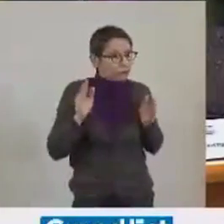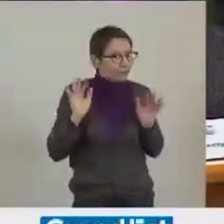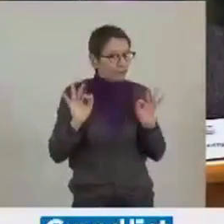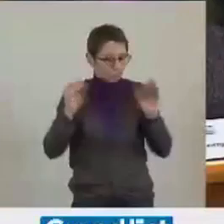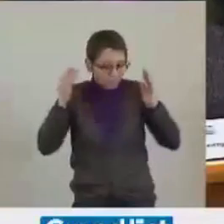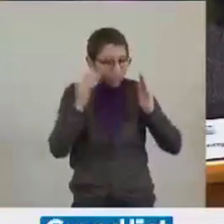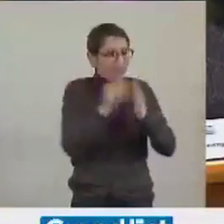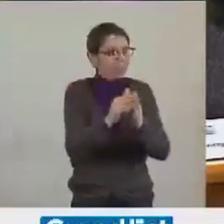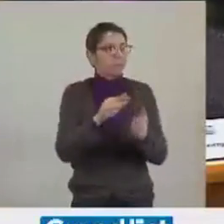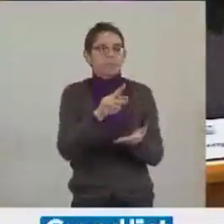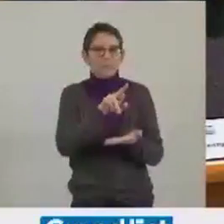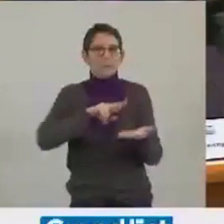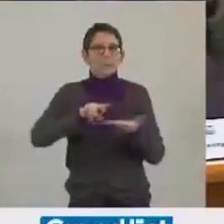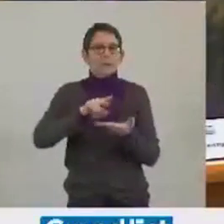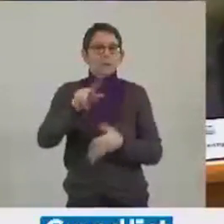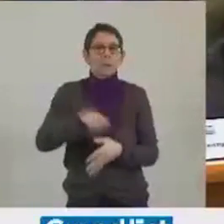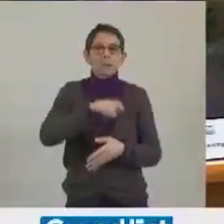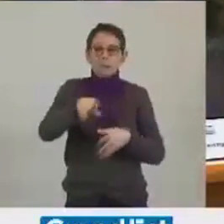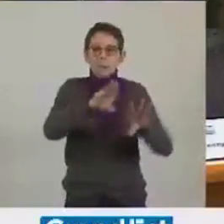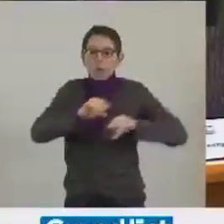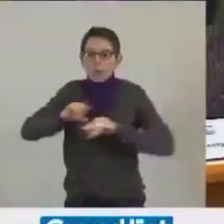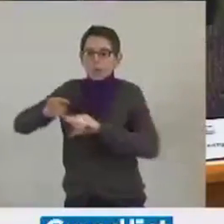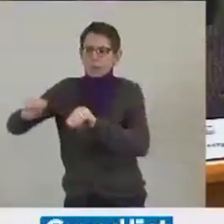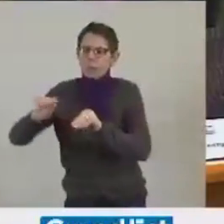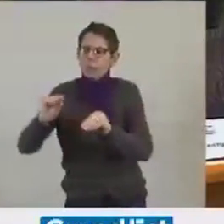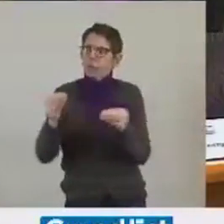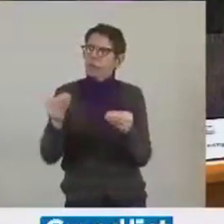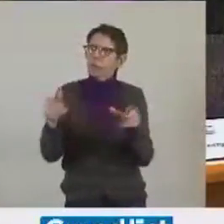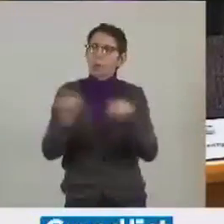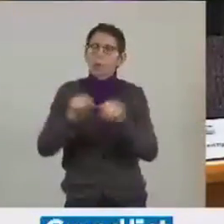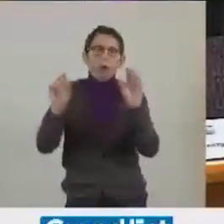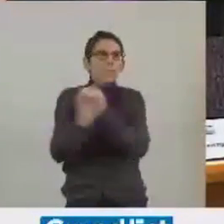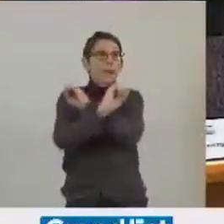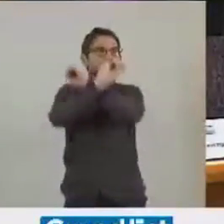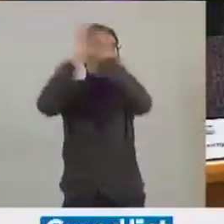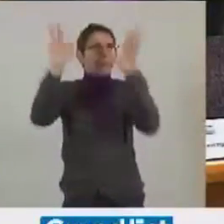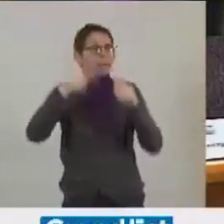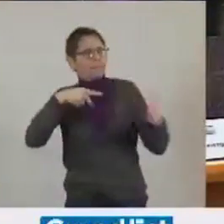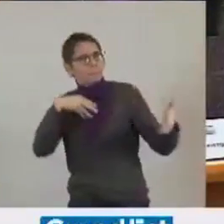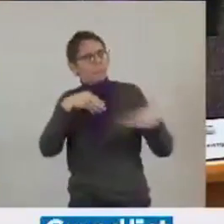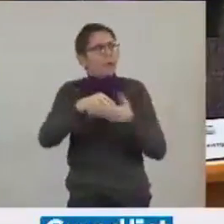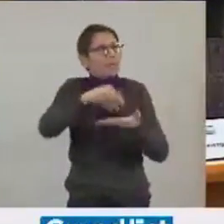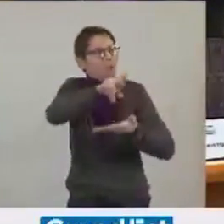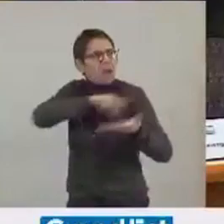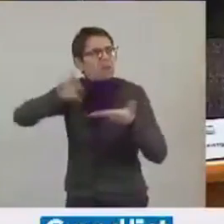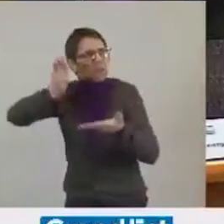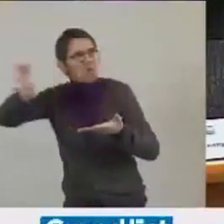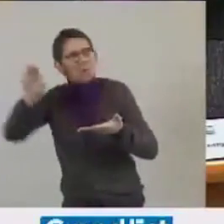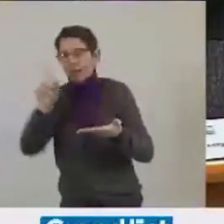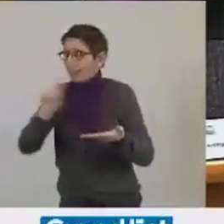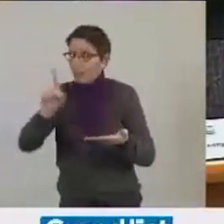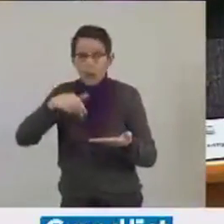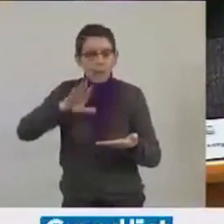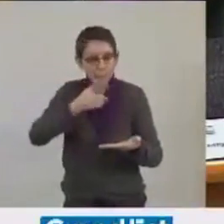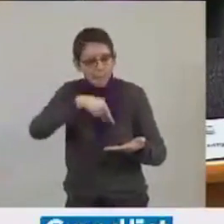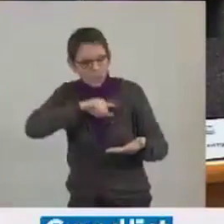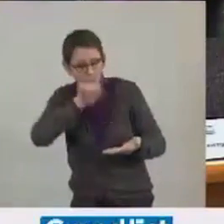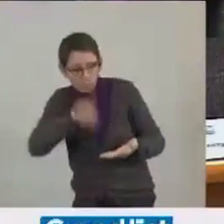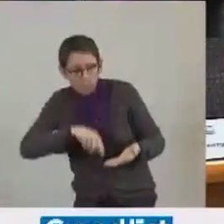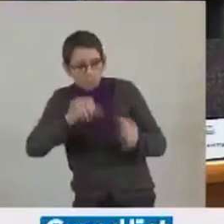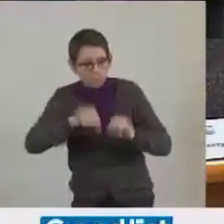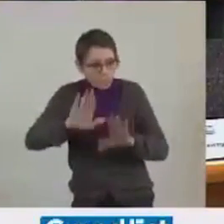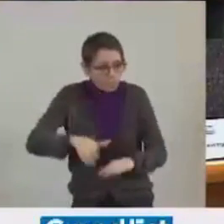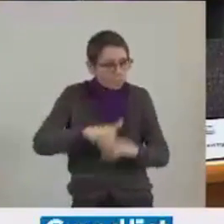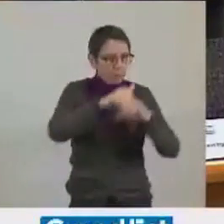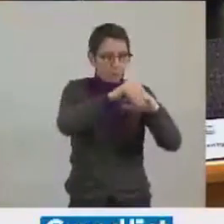encore complètement ancrée au sein de la population et qu'il nous faut encore faire vivre cette région. Mais globalement, au regard des